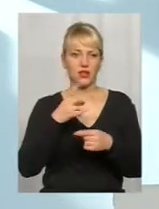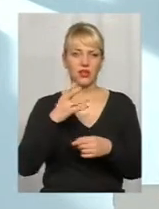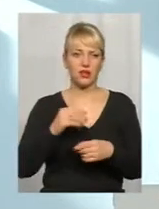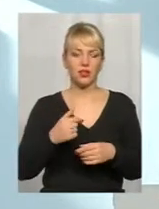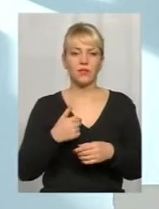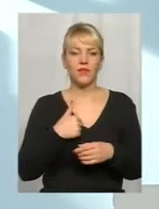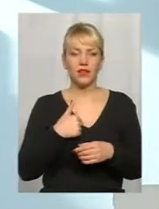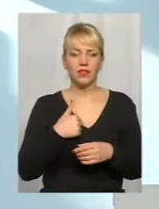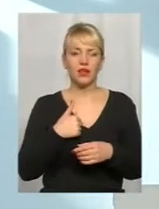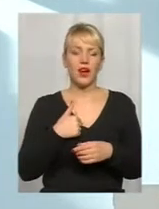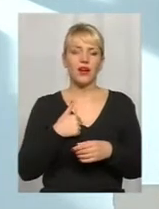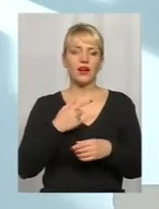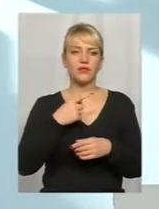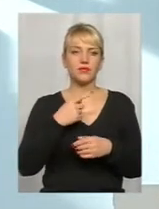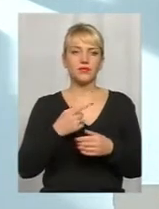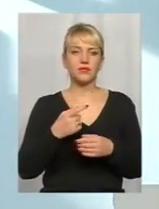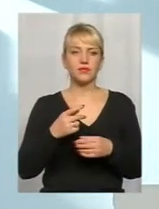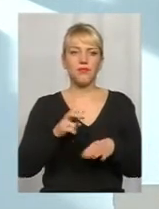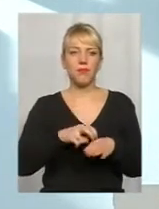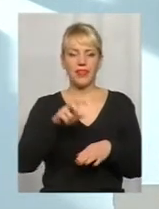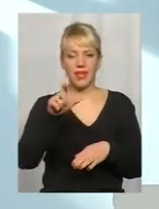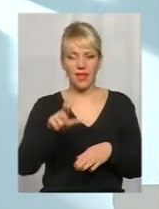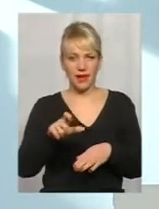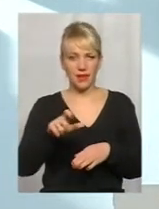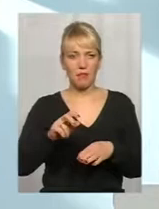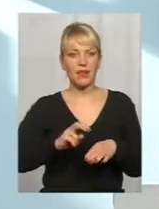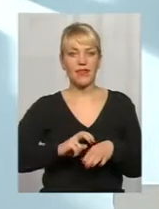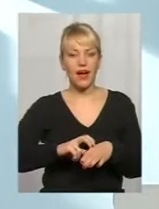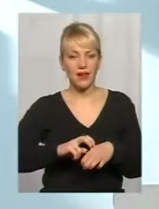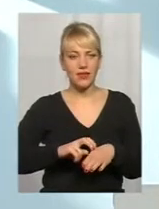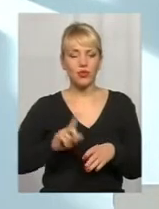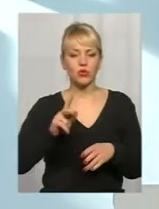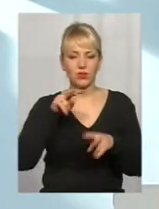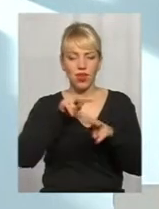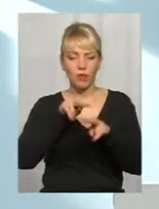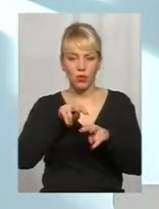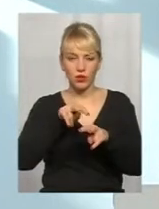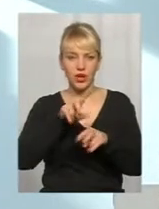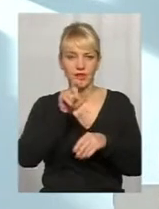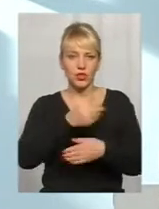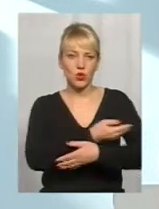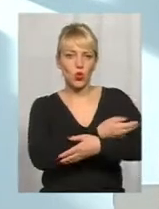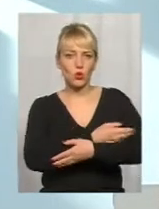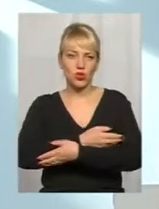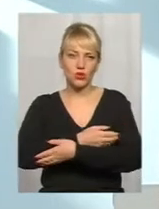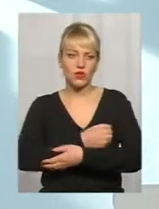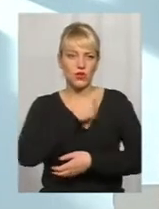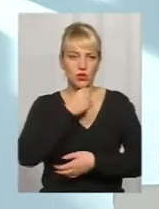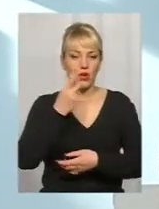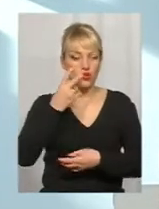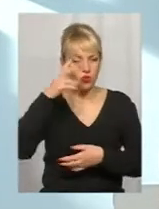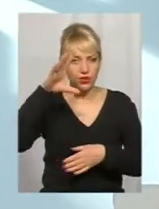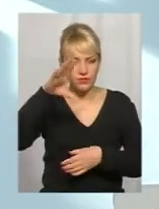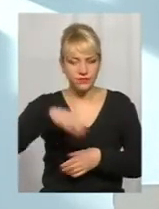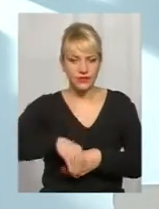рисую достаточно идеальную картину, но, в общем-то, педиатр, который наблюдает ребенка с грудничкового возраста, он, по идее, должен знать этого ребенка.